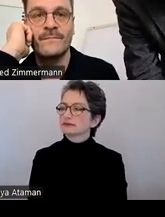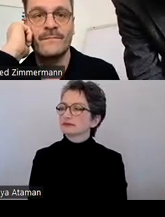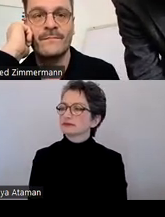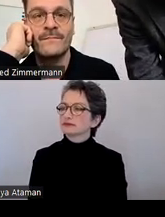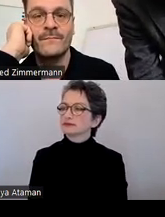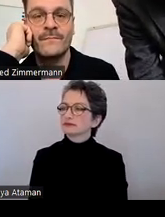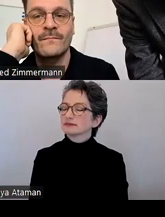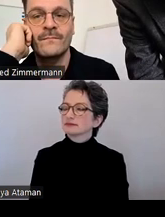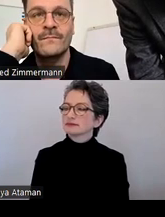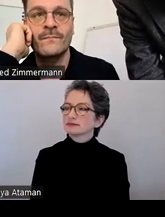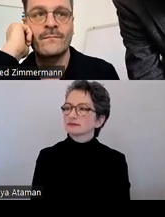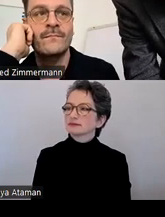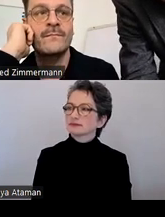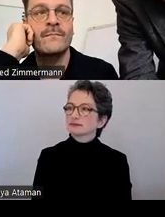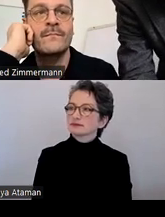jetzt draufklicken.